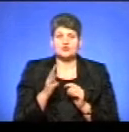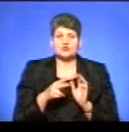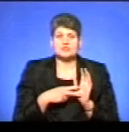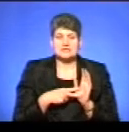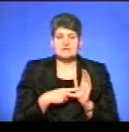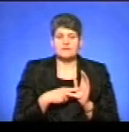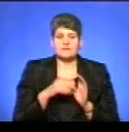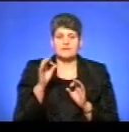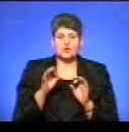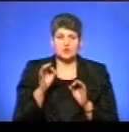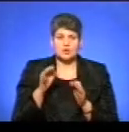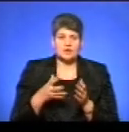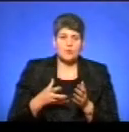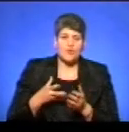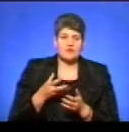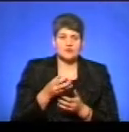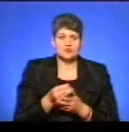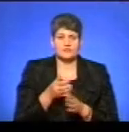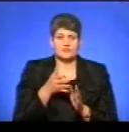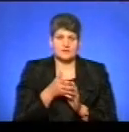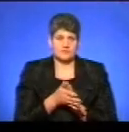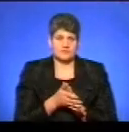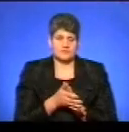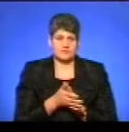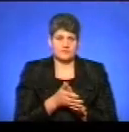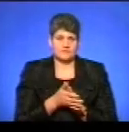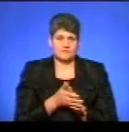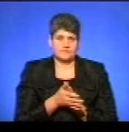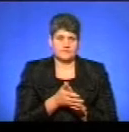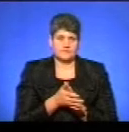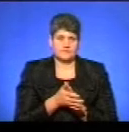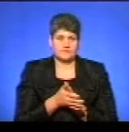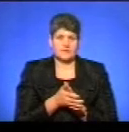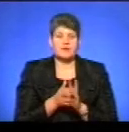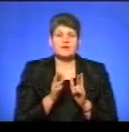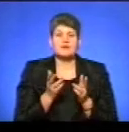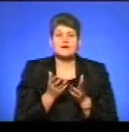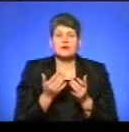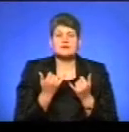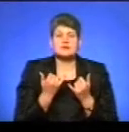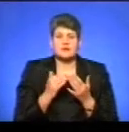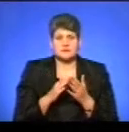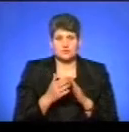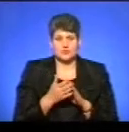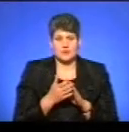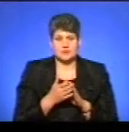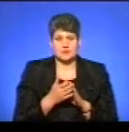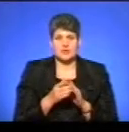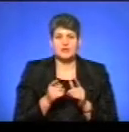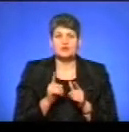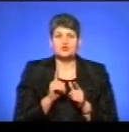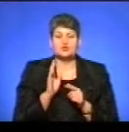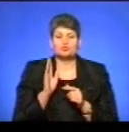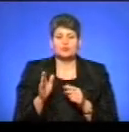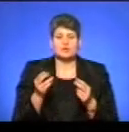профінансовано видатки, тобто освоєно, наскільки ми розуміємо. Яка зараз ситуація і що буде з